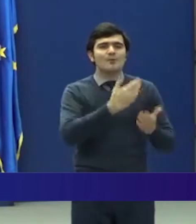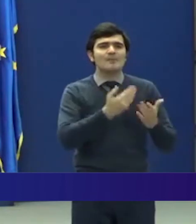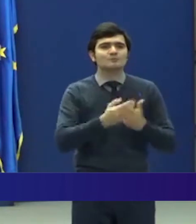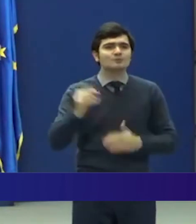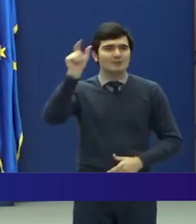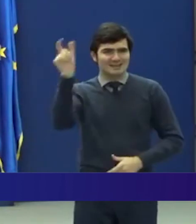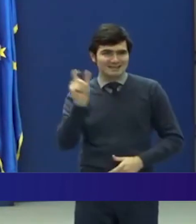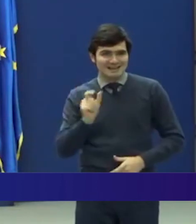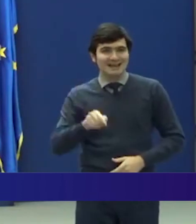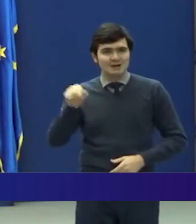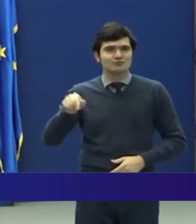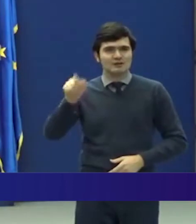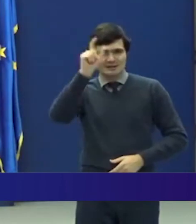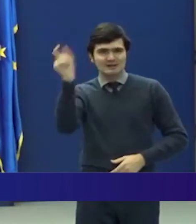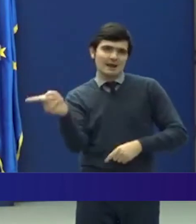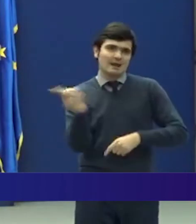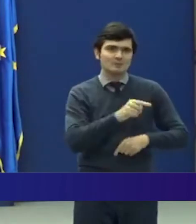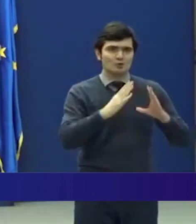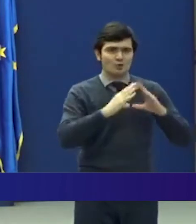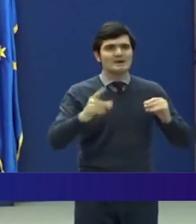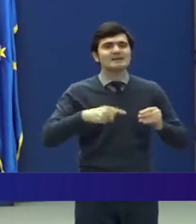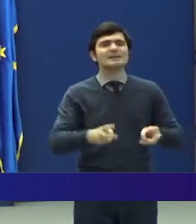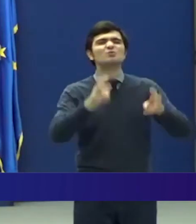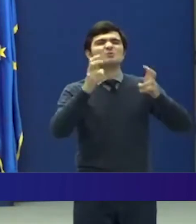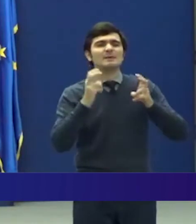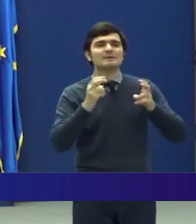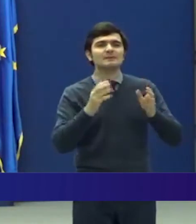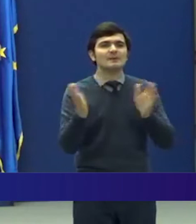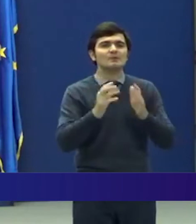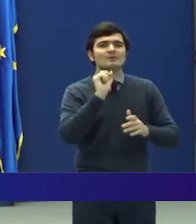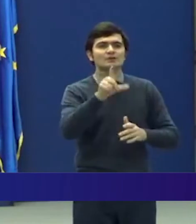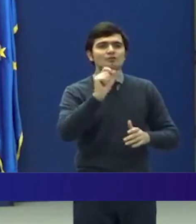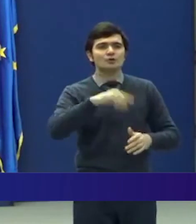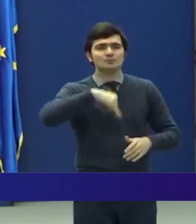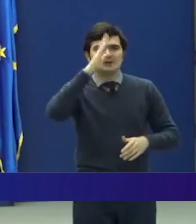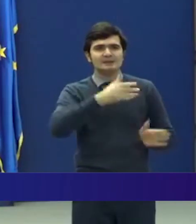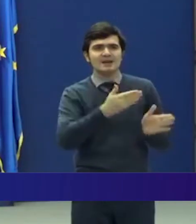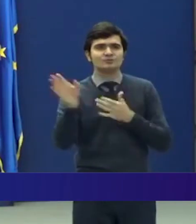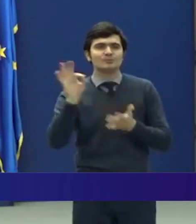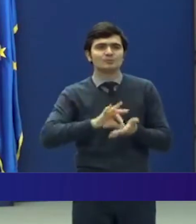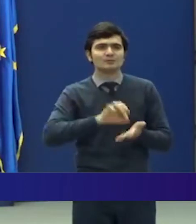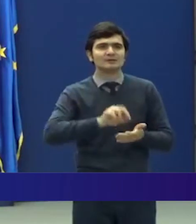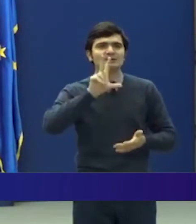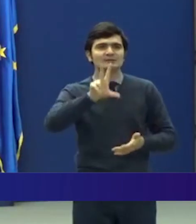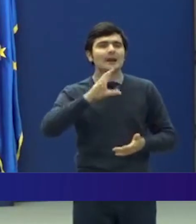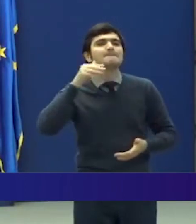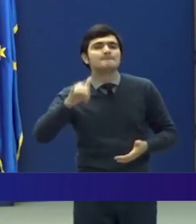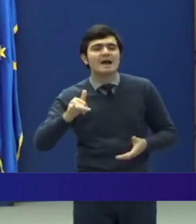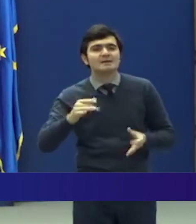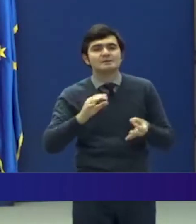Italia și din această țară către România pentru o perioadă de 12 zile, începând cu data de 3 mai, așadar